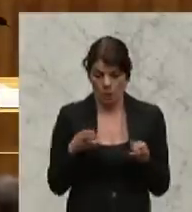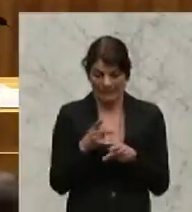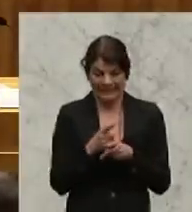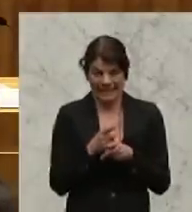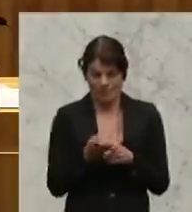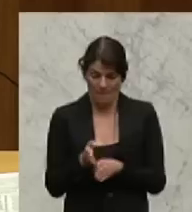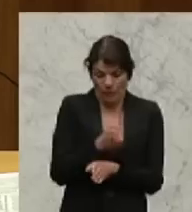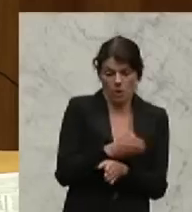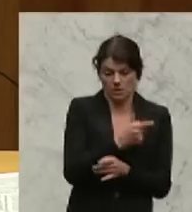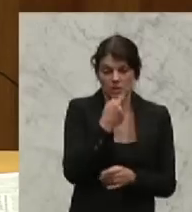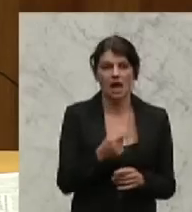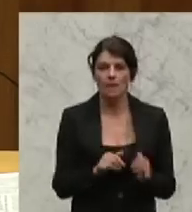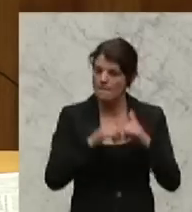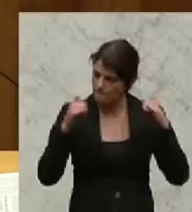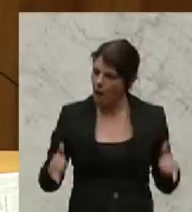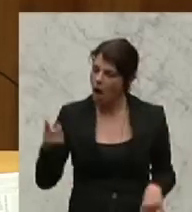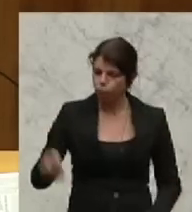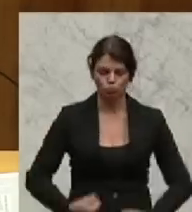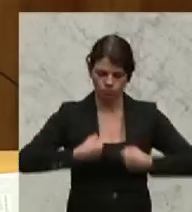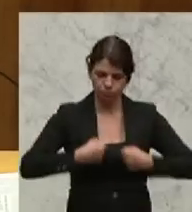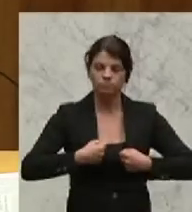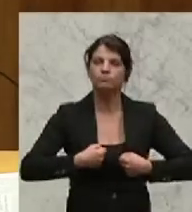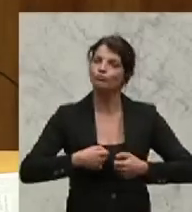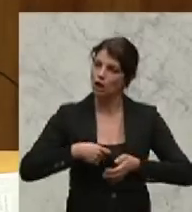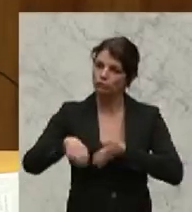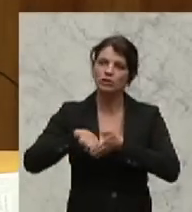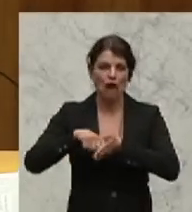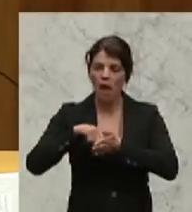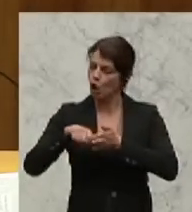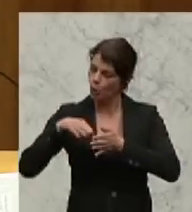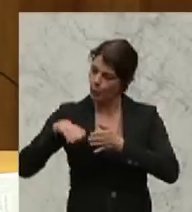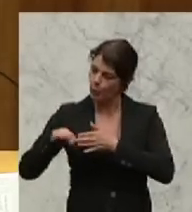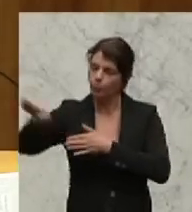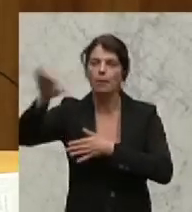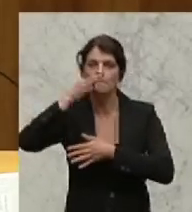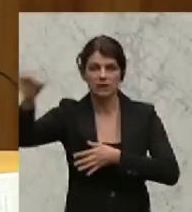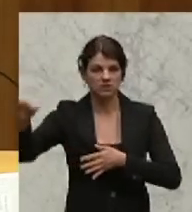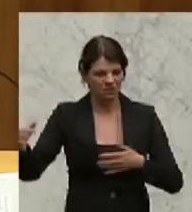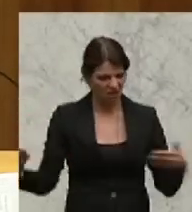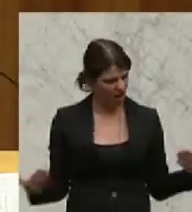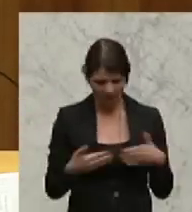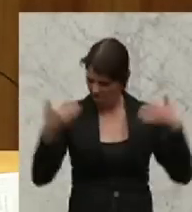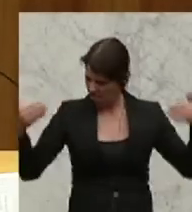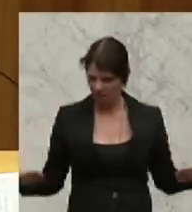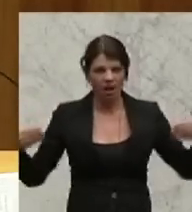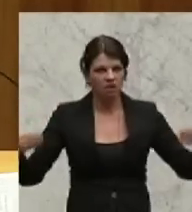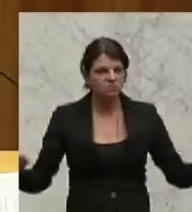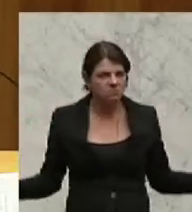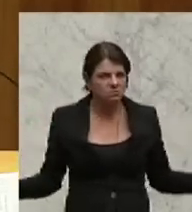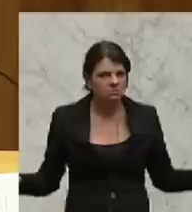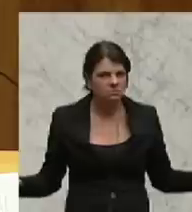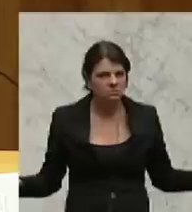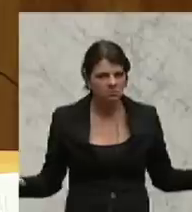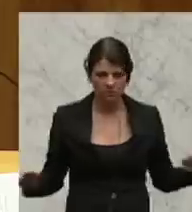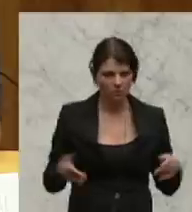Bank ist auf einem guten Sanierungsweg. Also wie jetzt. Und deshalb haben Sie hier, deshalb haben Sie hier nicht nur